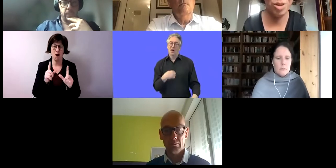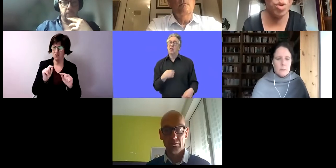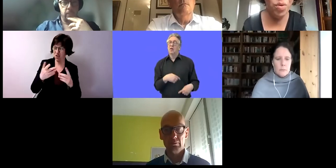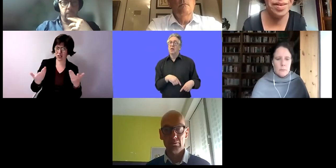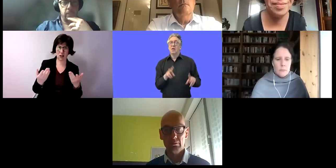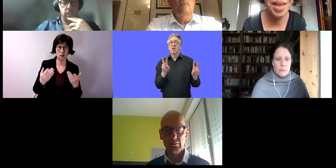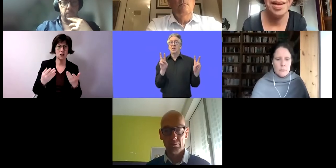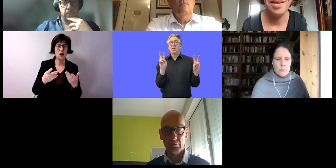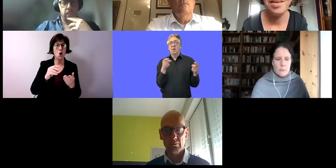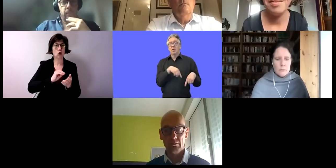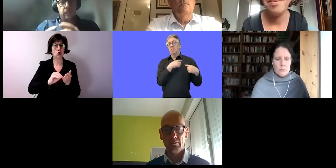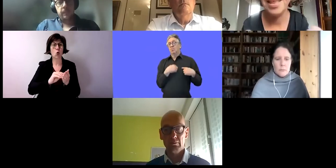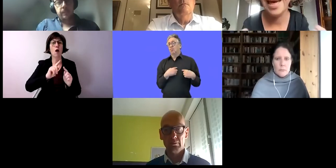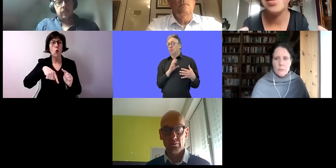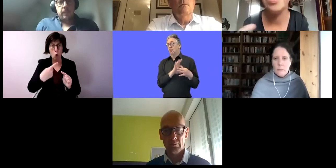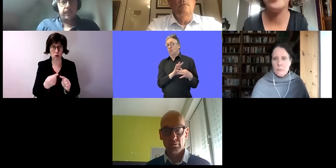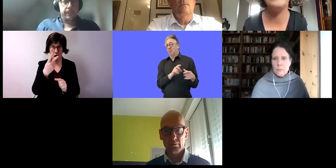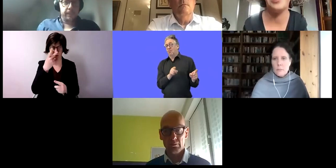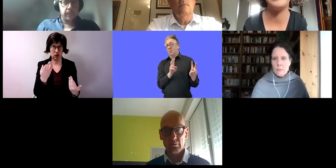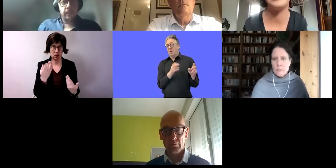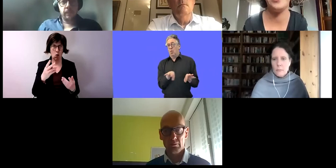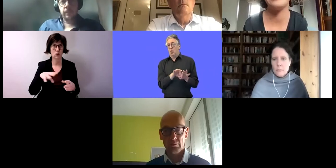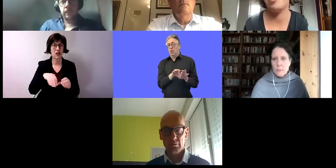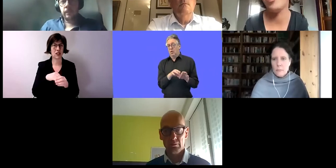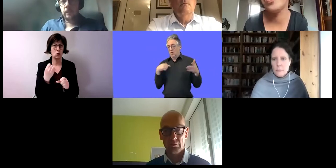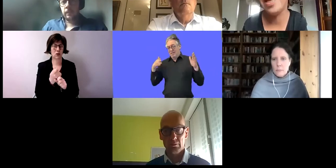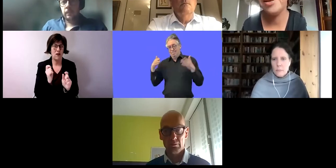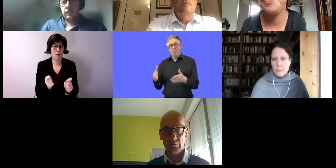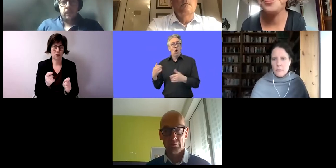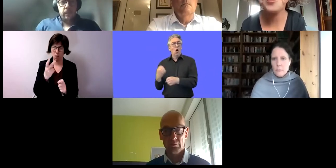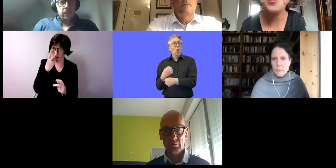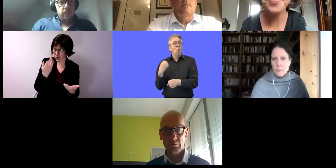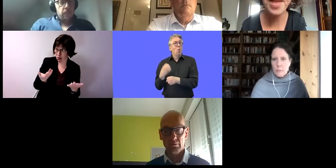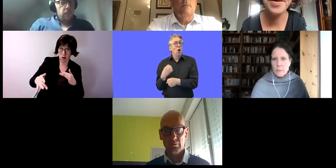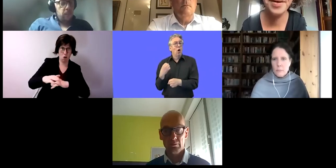nach der Schule? Wie kann ein inklusiver Arbeitsmarkt aussehen?